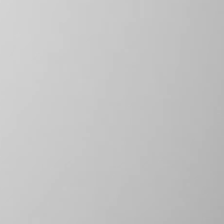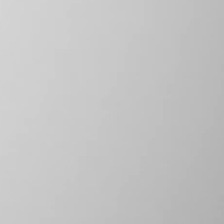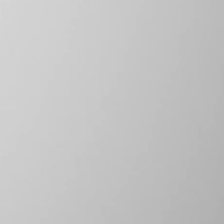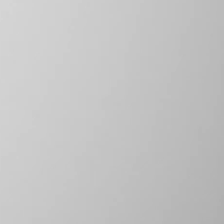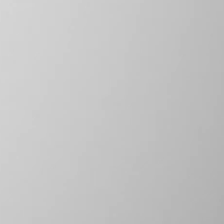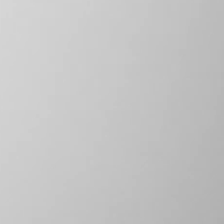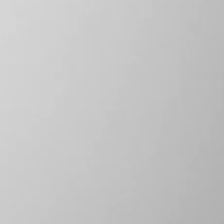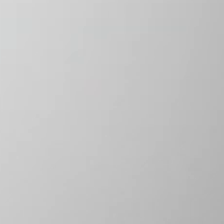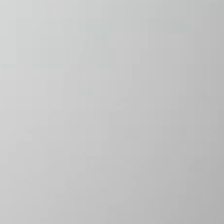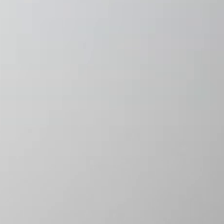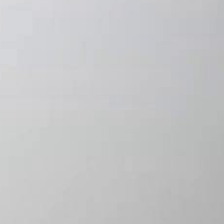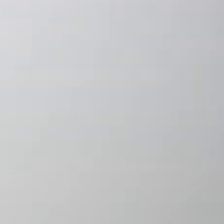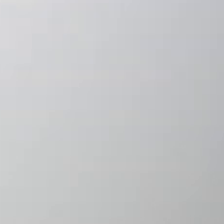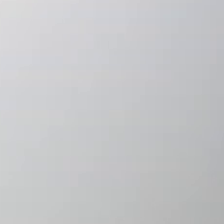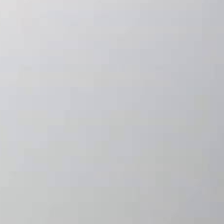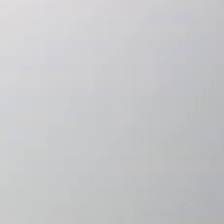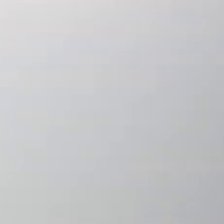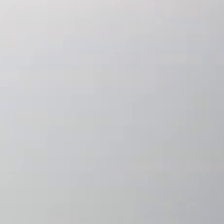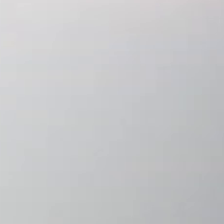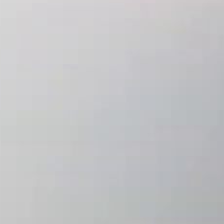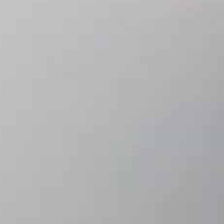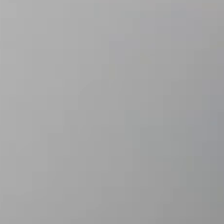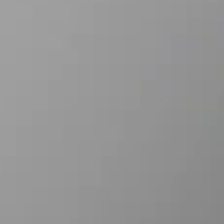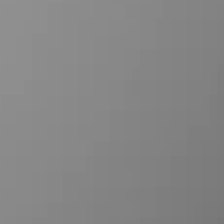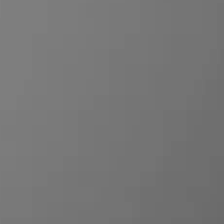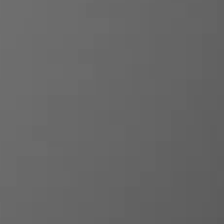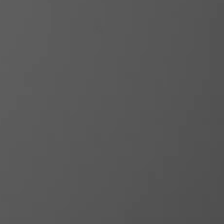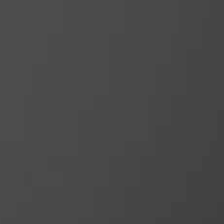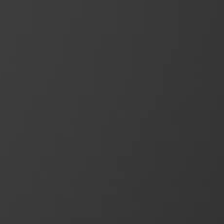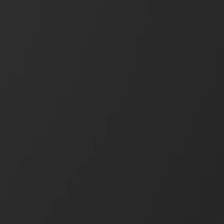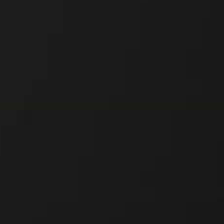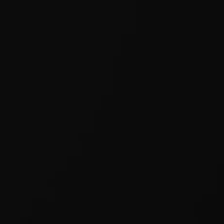영상에서 만나요.